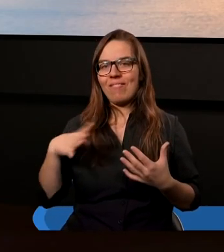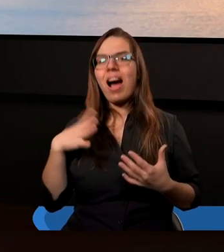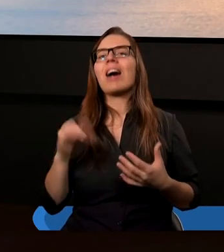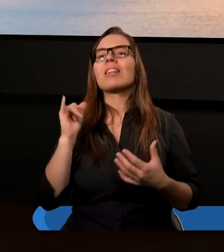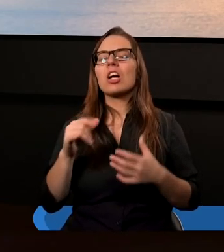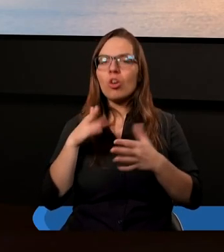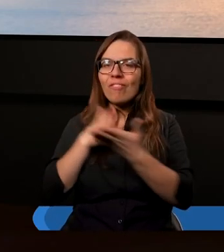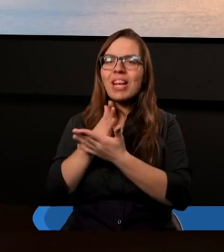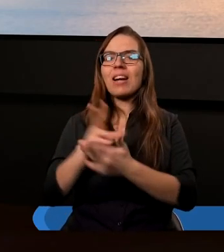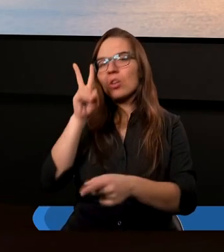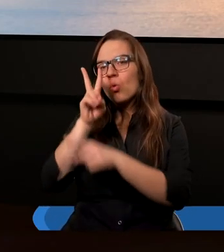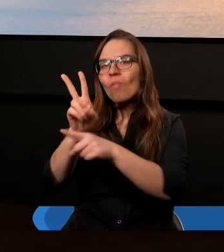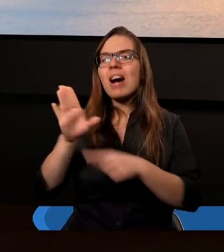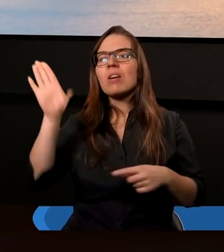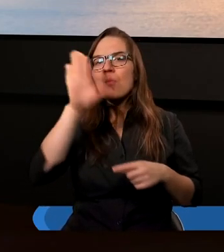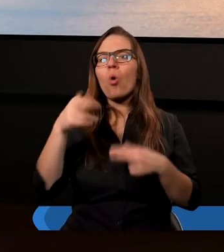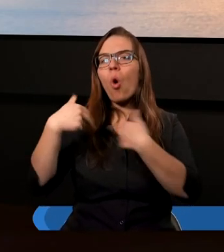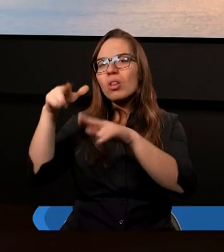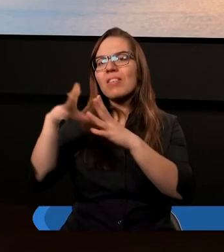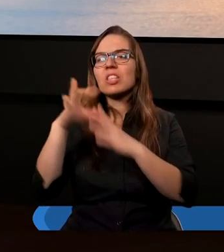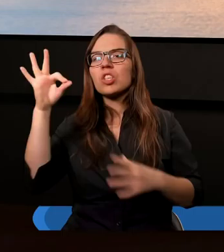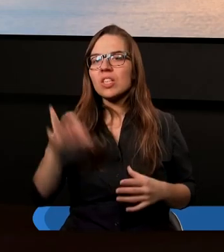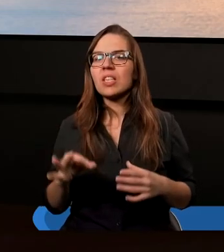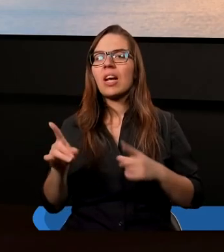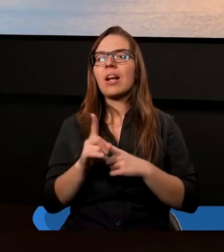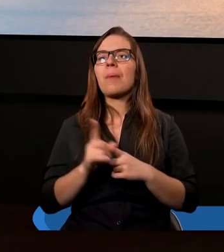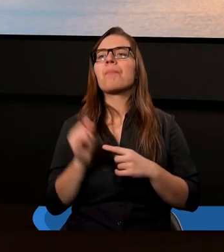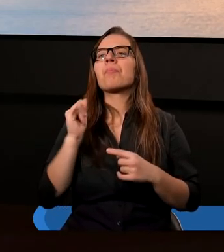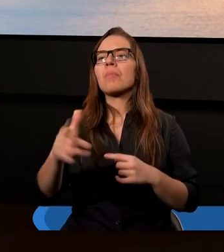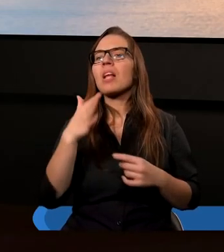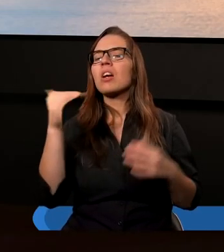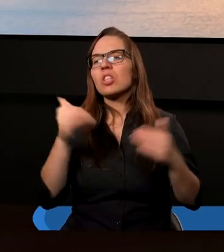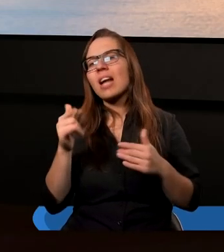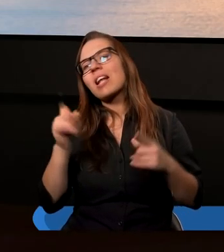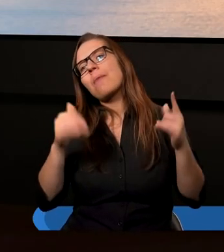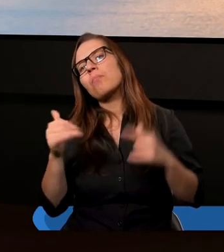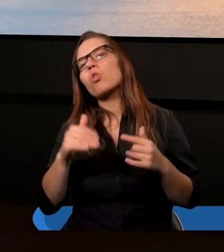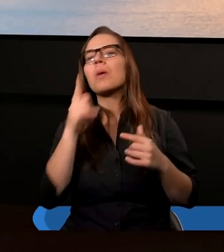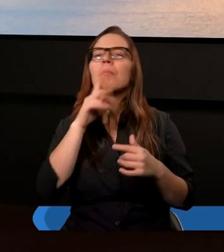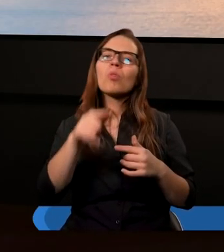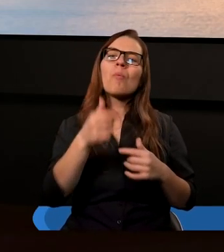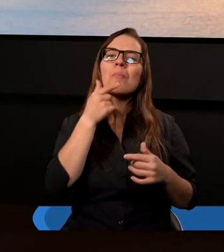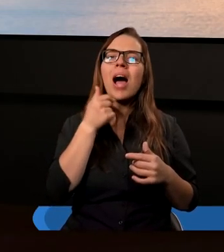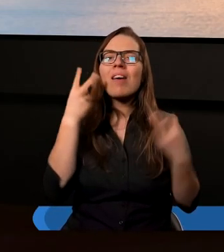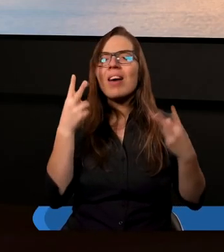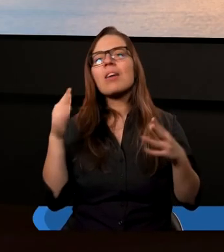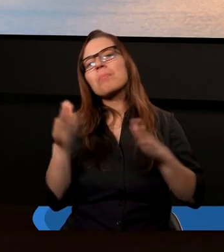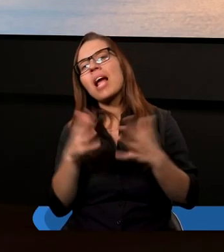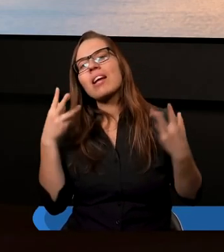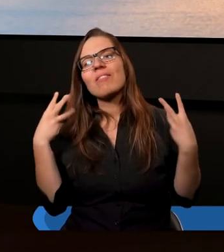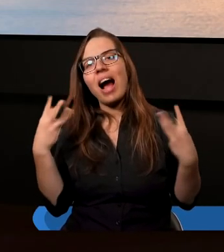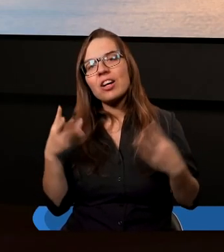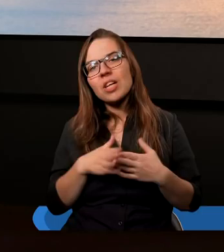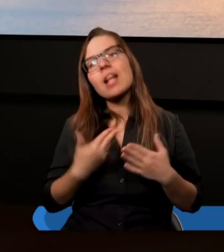właśnie tak samo w oddawaniu dziesięciny. Dla niektórych może być to sprawa mało ważna albo mniej ważna, może nie tyle mało ważna, ale mniej